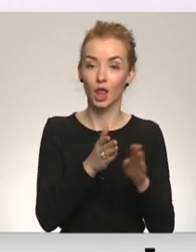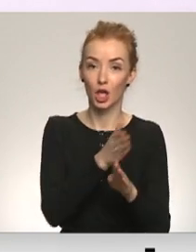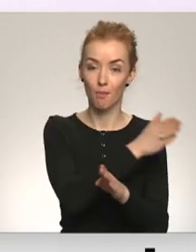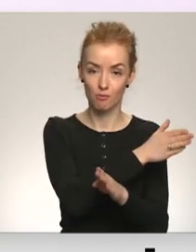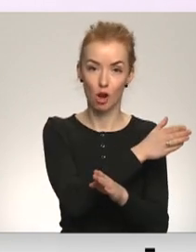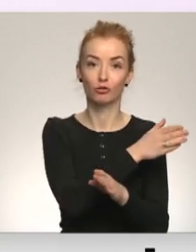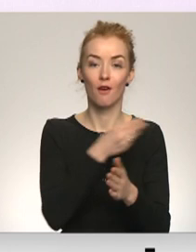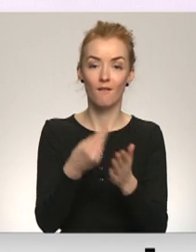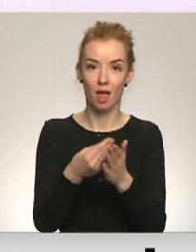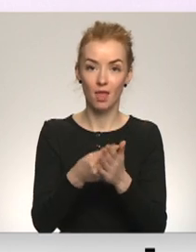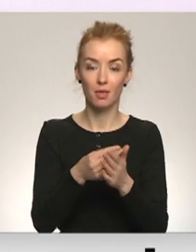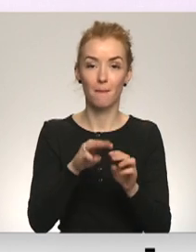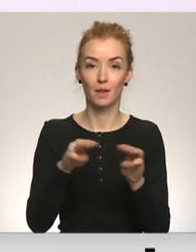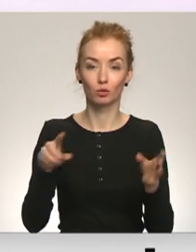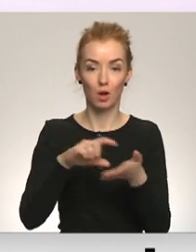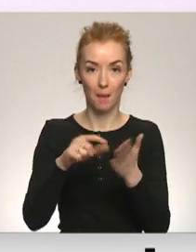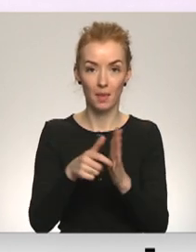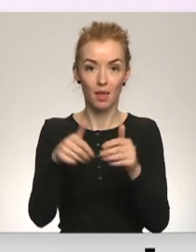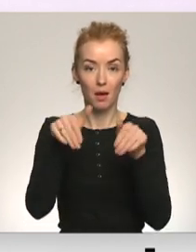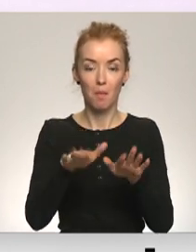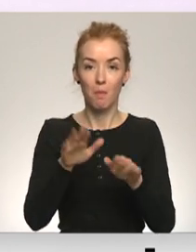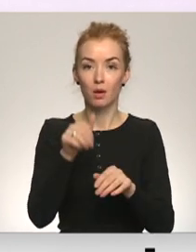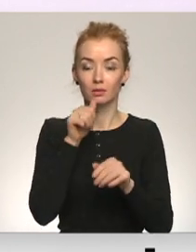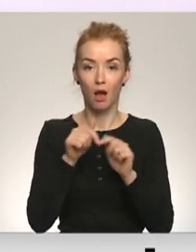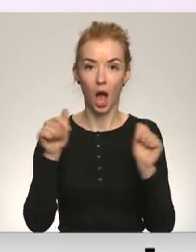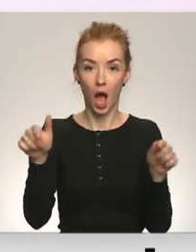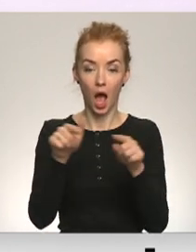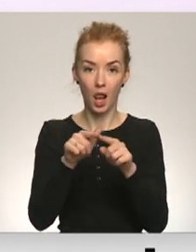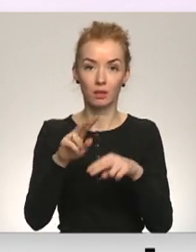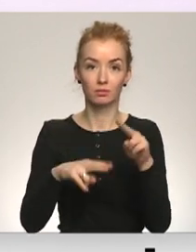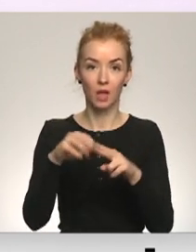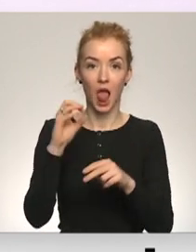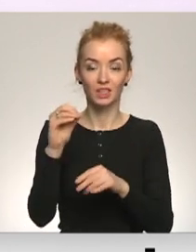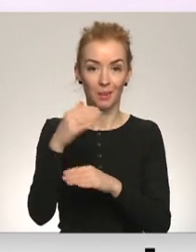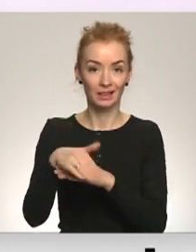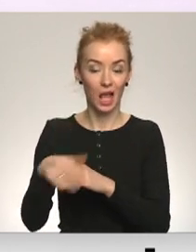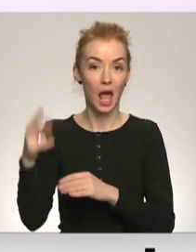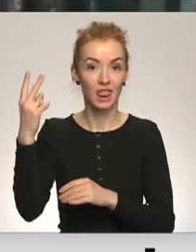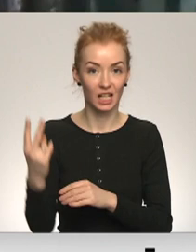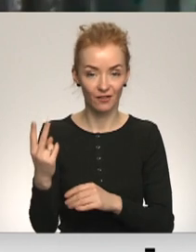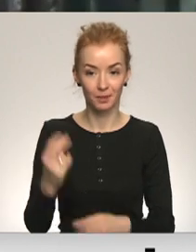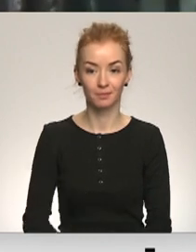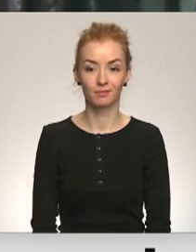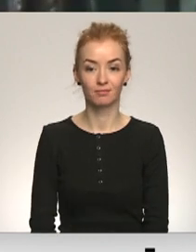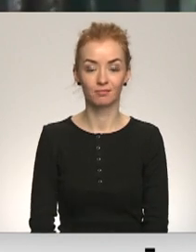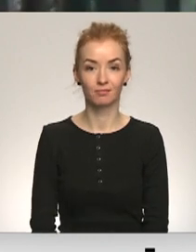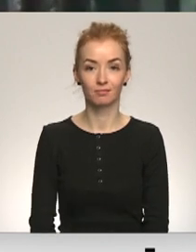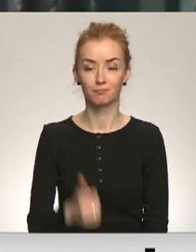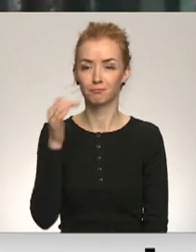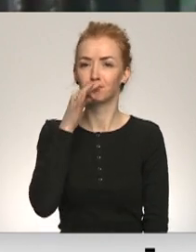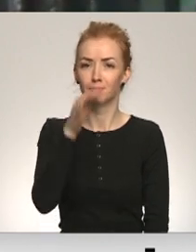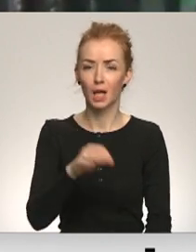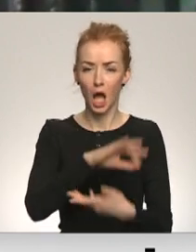un pretrunīgi vērtētā ministru kabinete izšķiršanās par koncertzāles attīstīšanu Elizabets ielā divi. Apsolūts